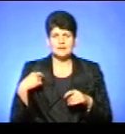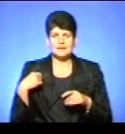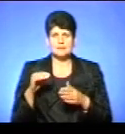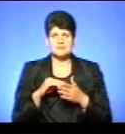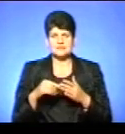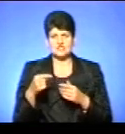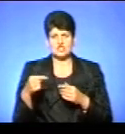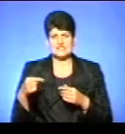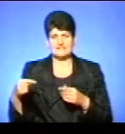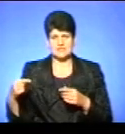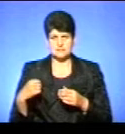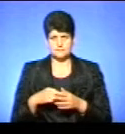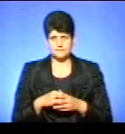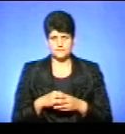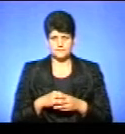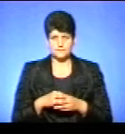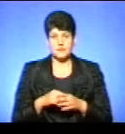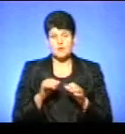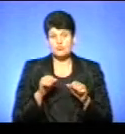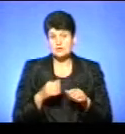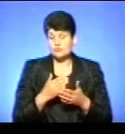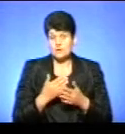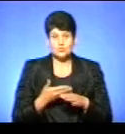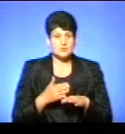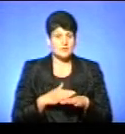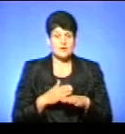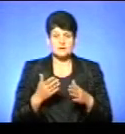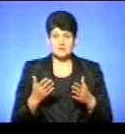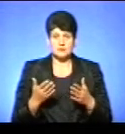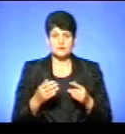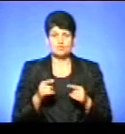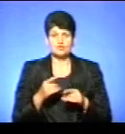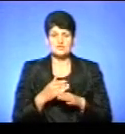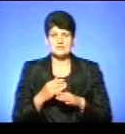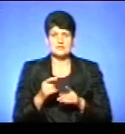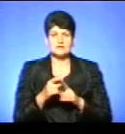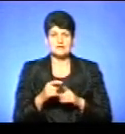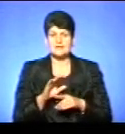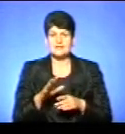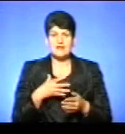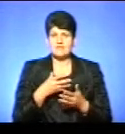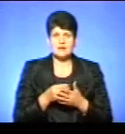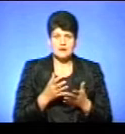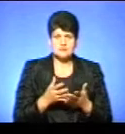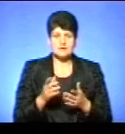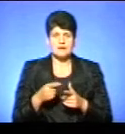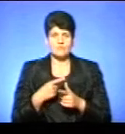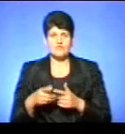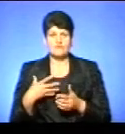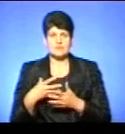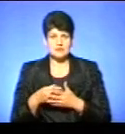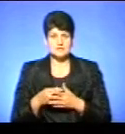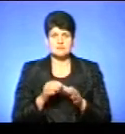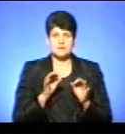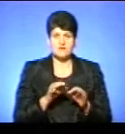дефіс. Ну, можливо, є і ускладнення, тому що така частинка слова, як «невласне» або «власне», яка відповідає справжній і